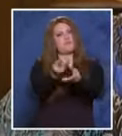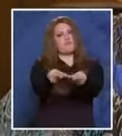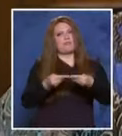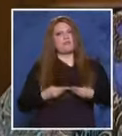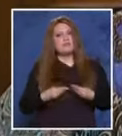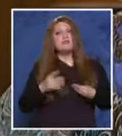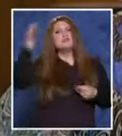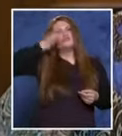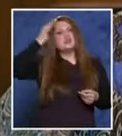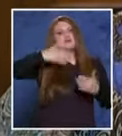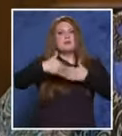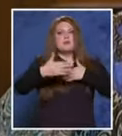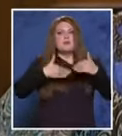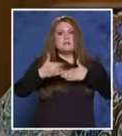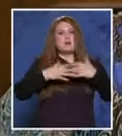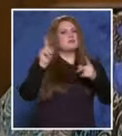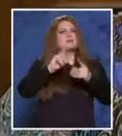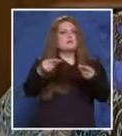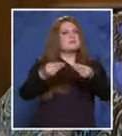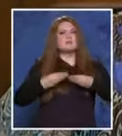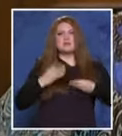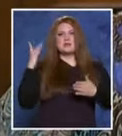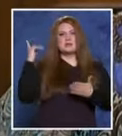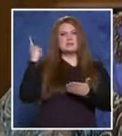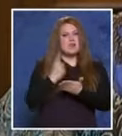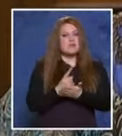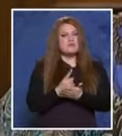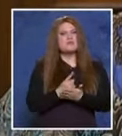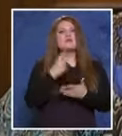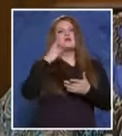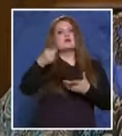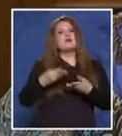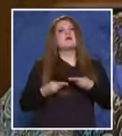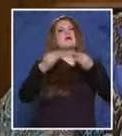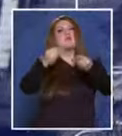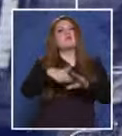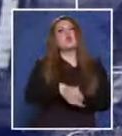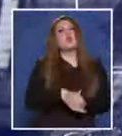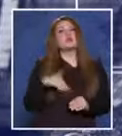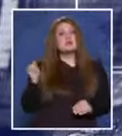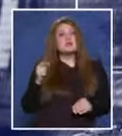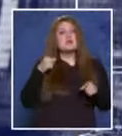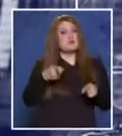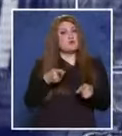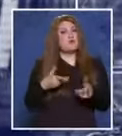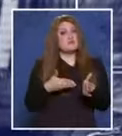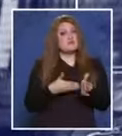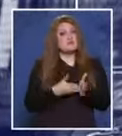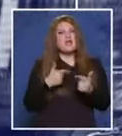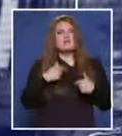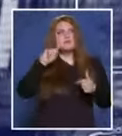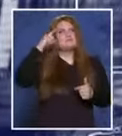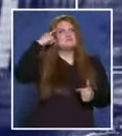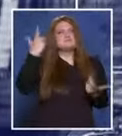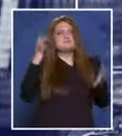практика на полицията е да не ви връчи тази заповед, а да я оформи като връчена при отказ. При това положение, вие няма да